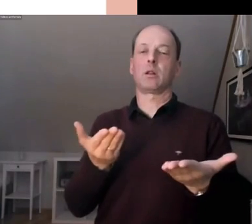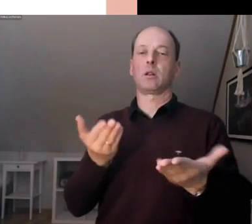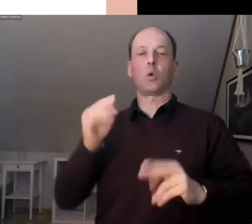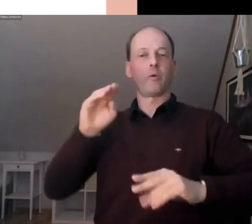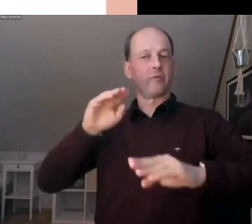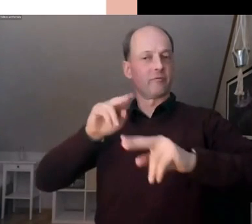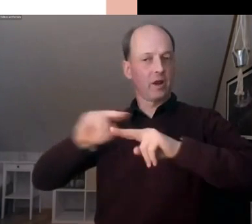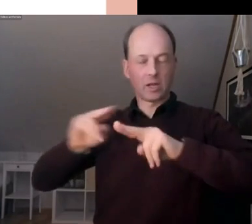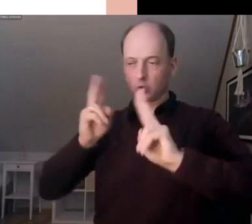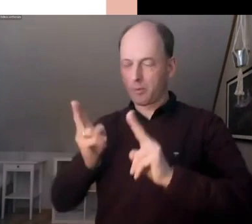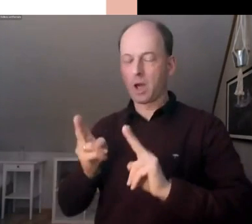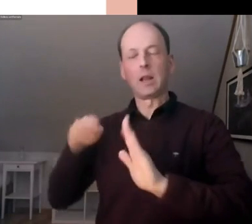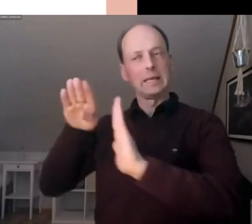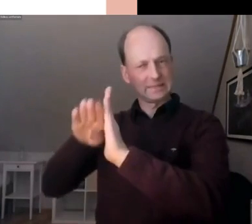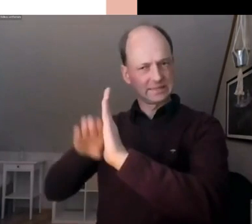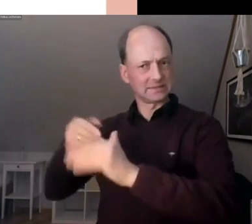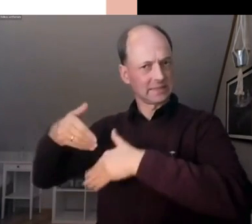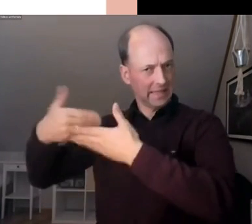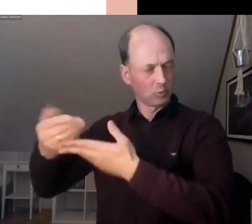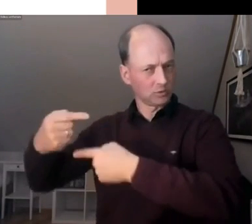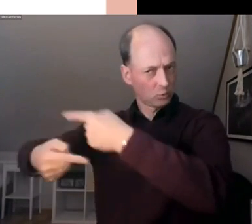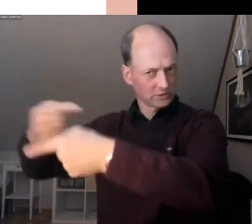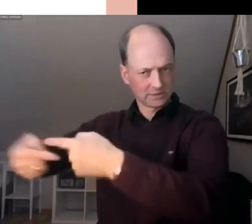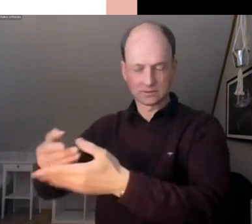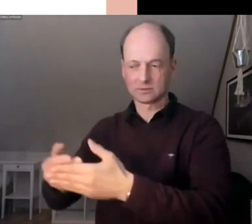normalen Gesetzgebungsprozess, wo natürlich